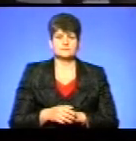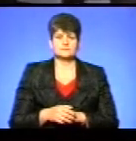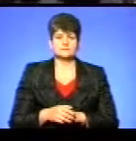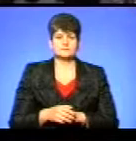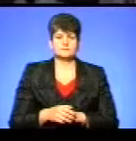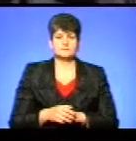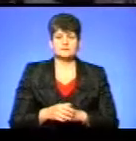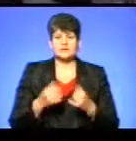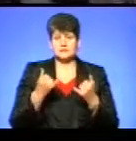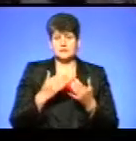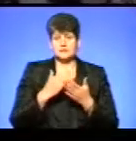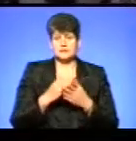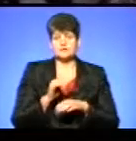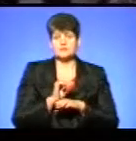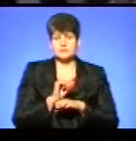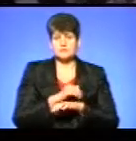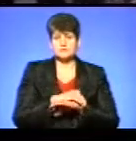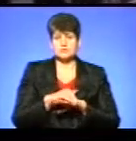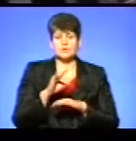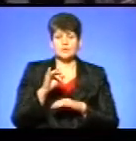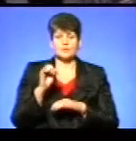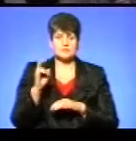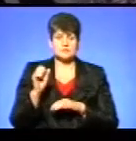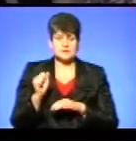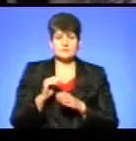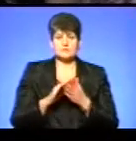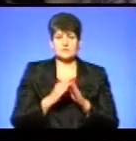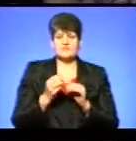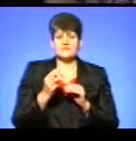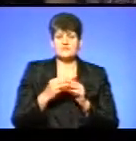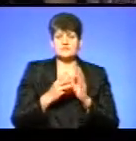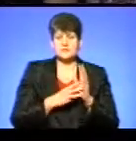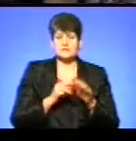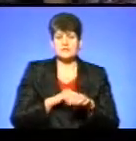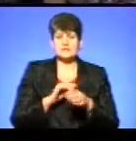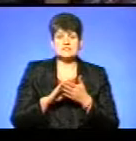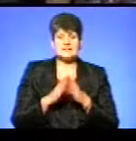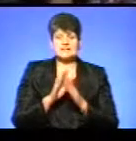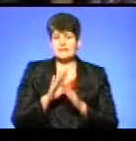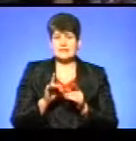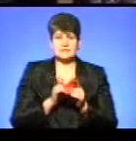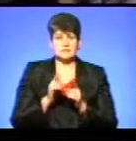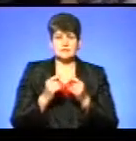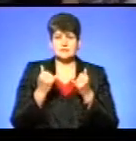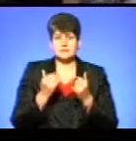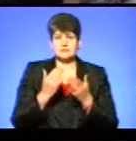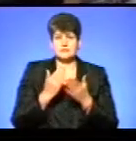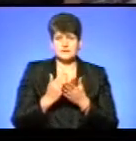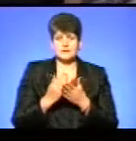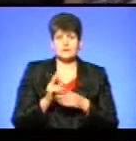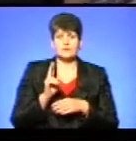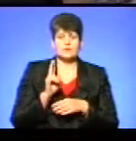Я зараз знаходжуся на зупинці на вулиці Руській. І станом на 18-ту годину ситуація у місті не змінилася. Зараз курсують